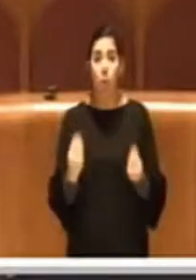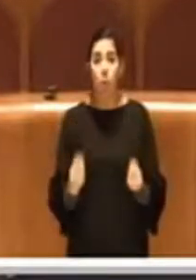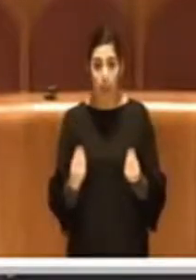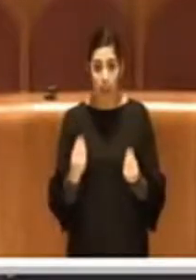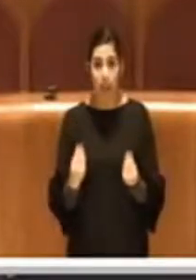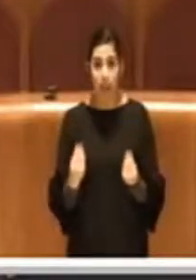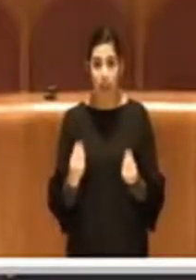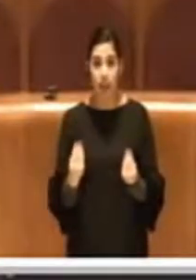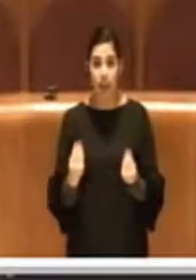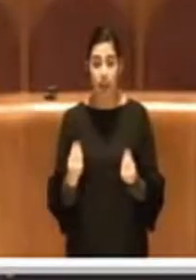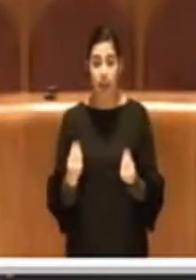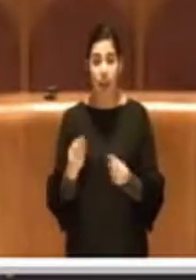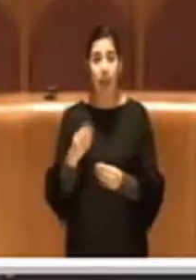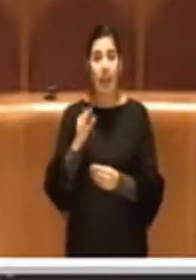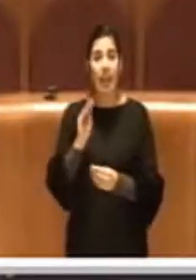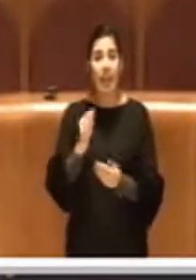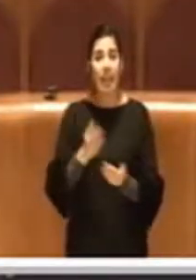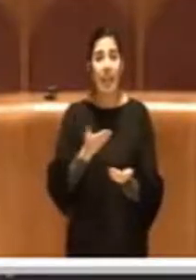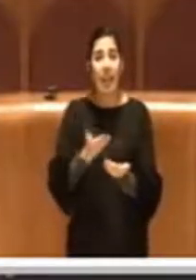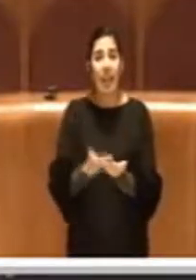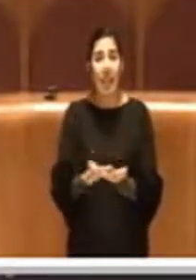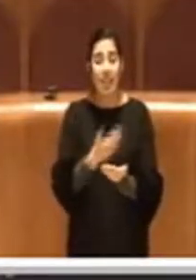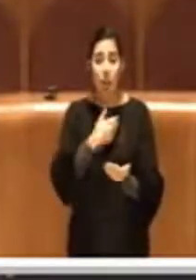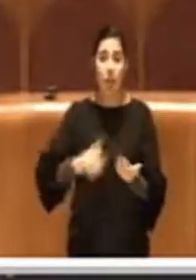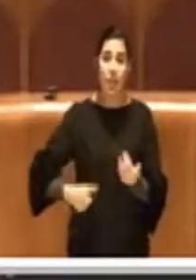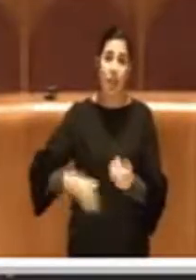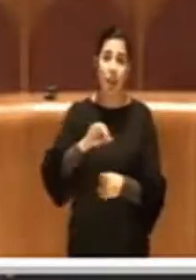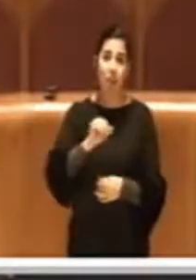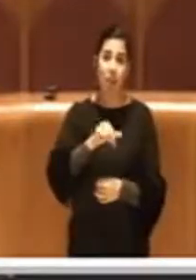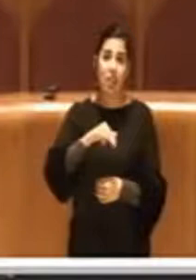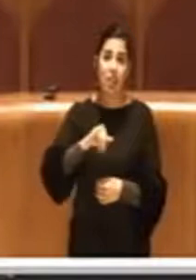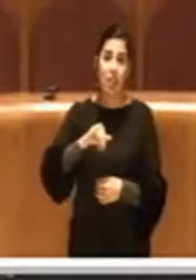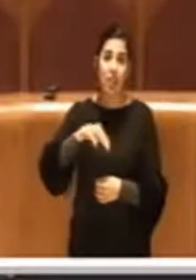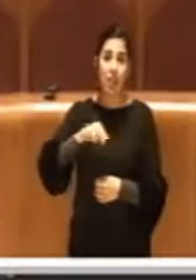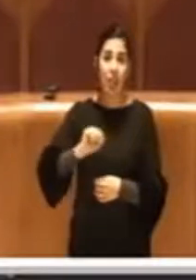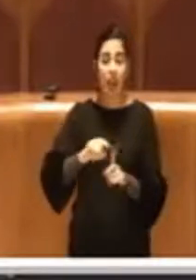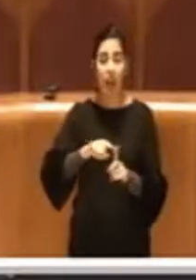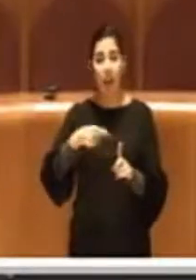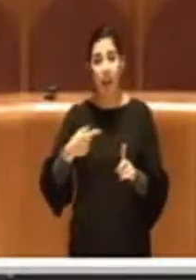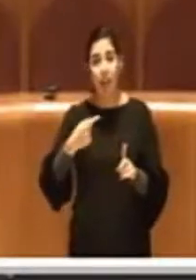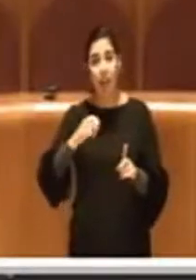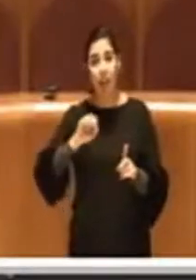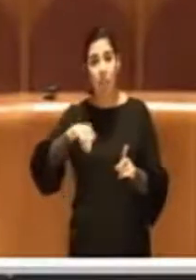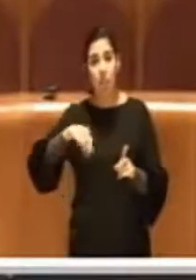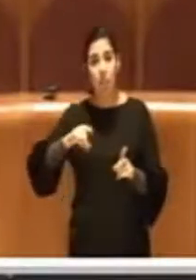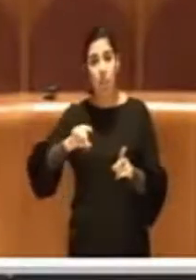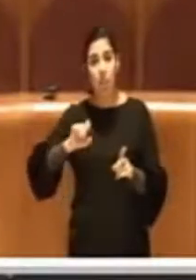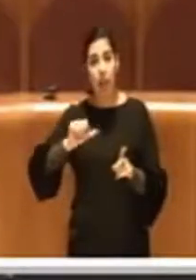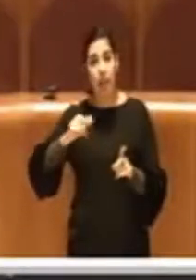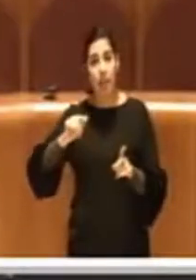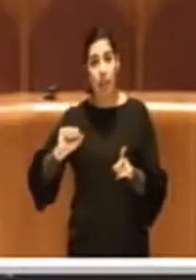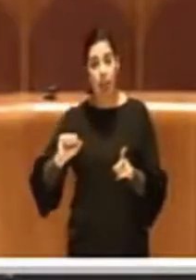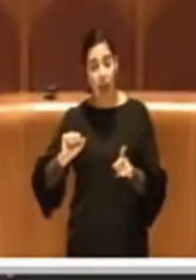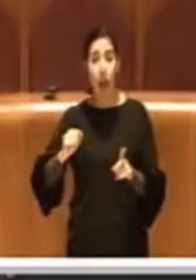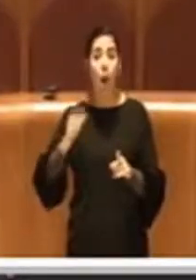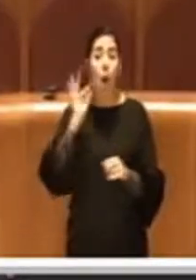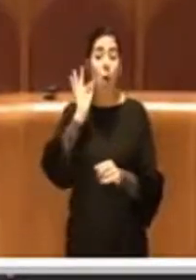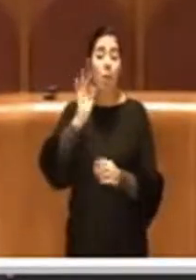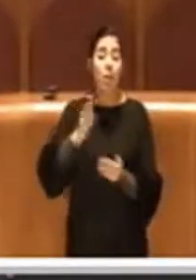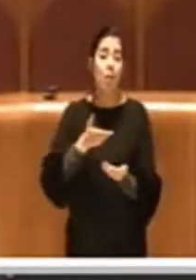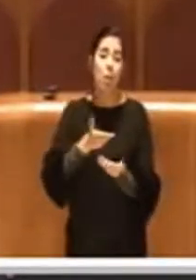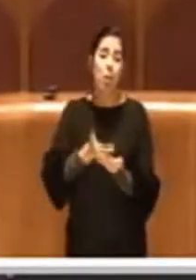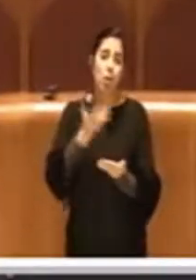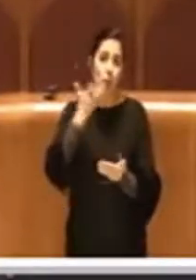consiglieri Fassino e Tempesta spostano l'obiettivo della mozione che era nata sull